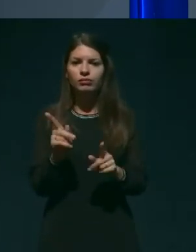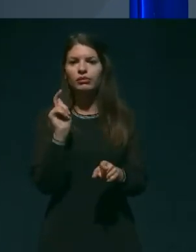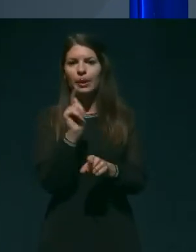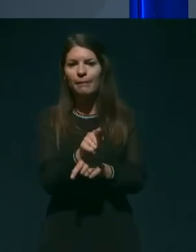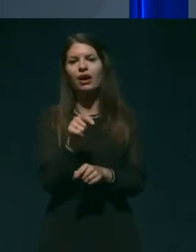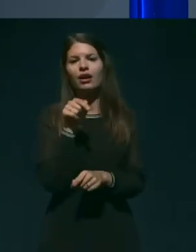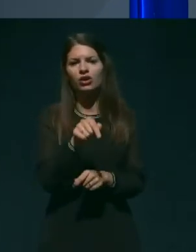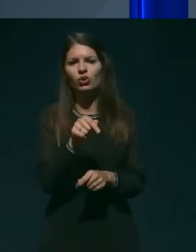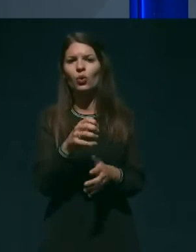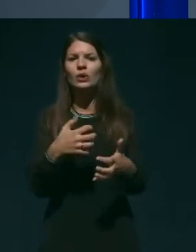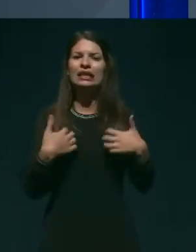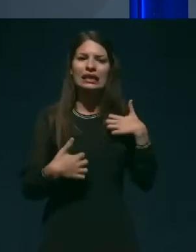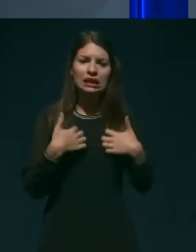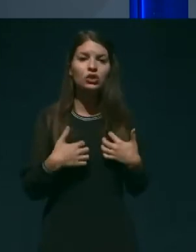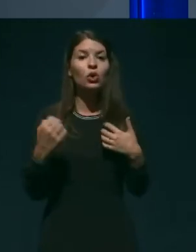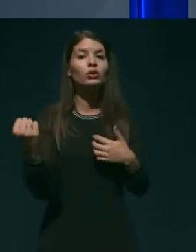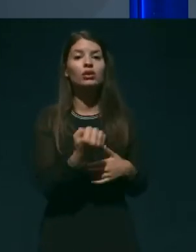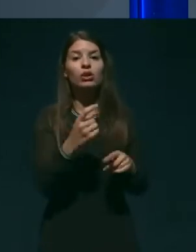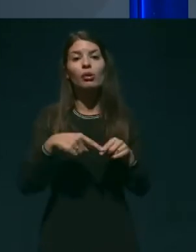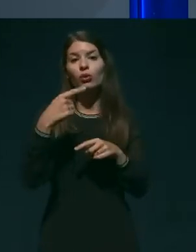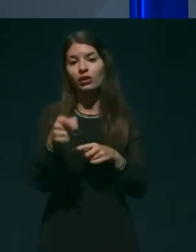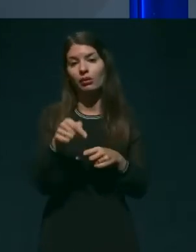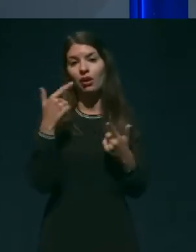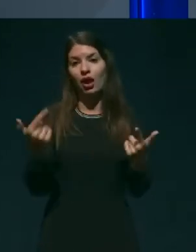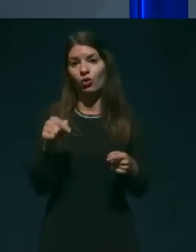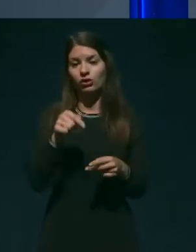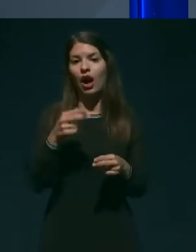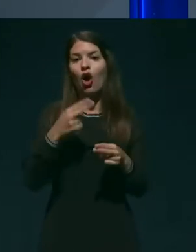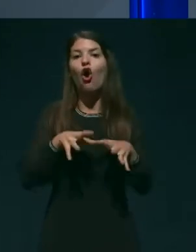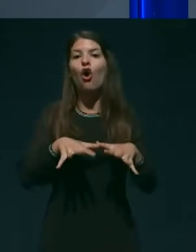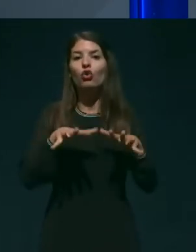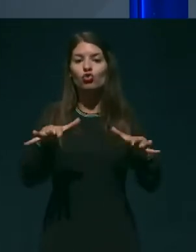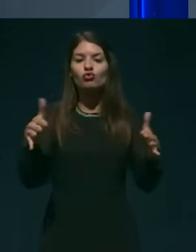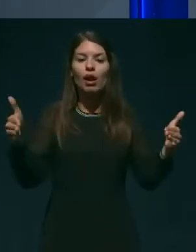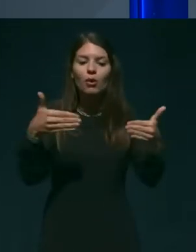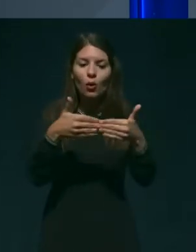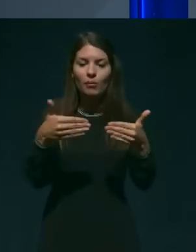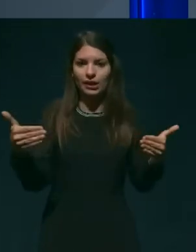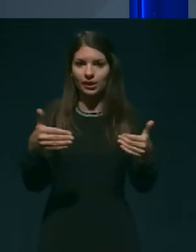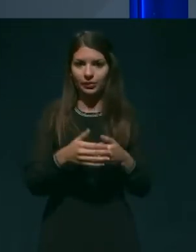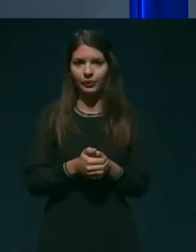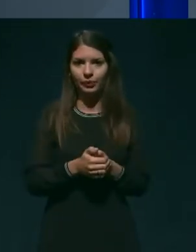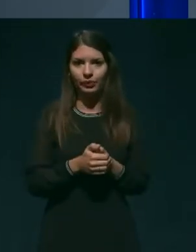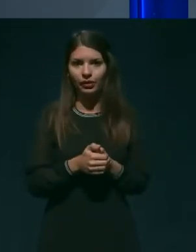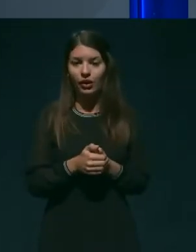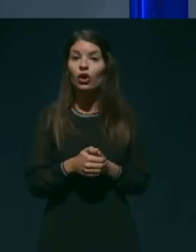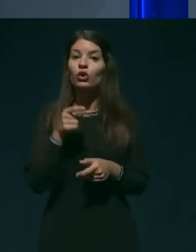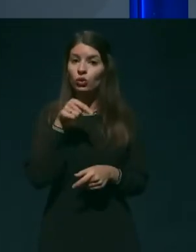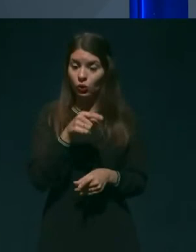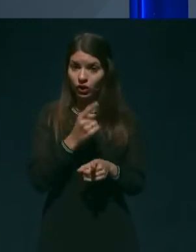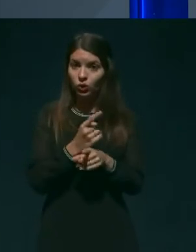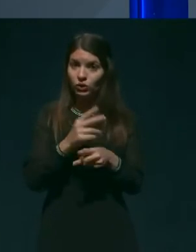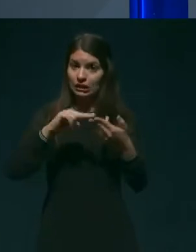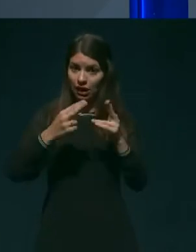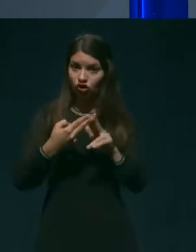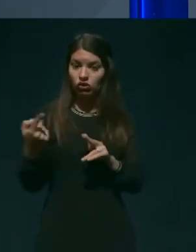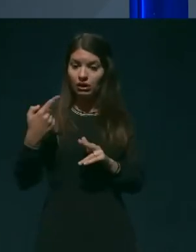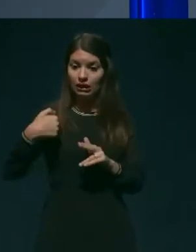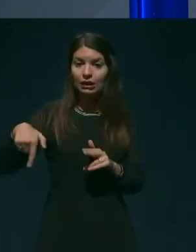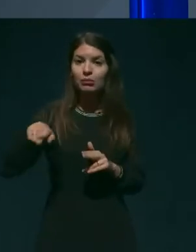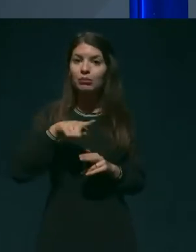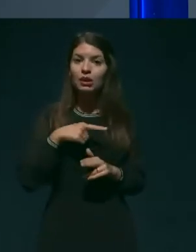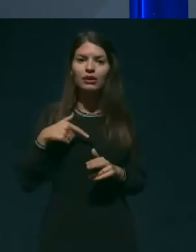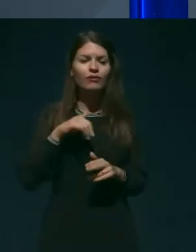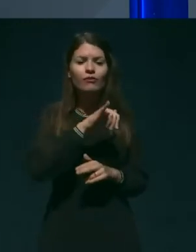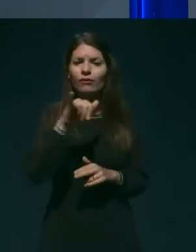lahko okužba znotraj samega doma omeji. To je na vse zadnji tudi princip, o katerem smo v vščas govorili